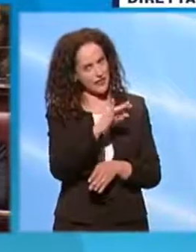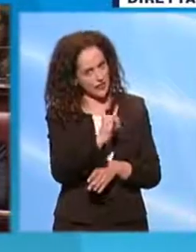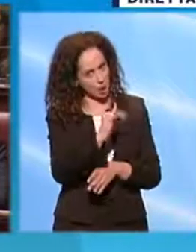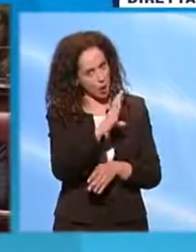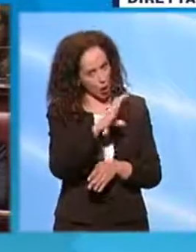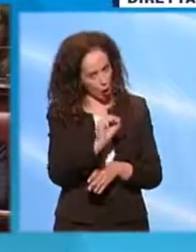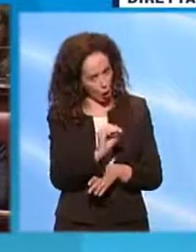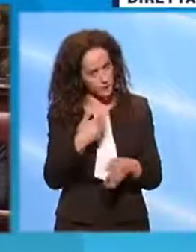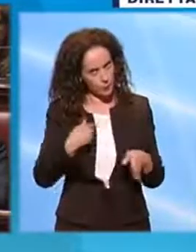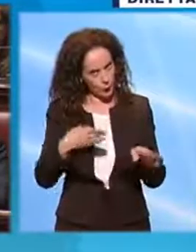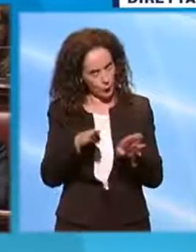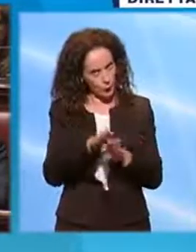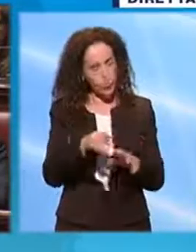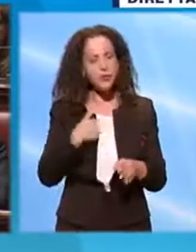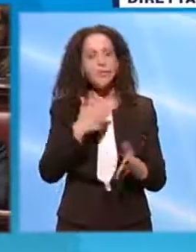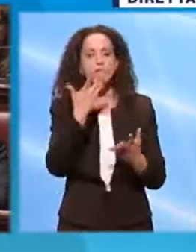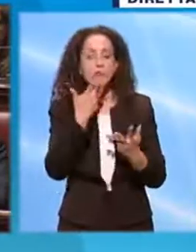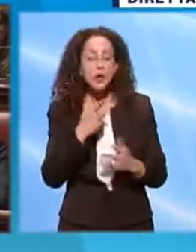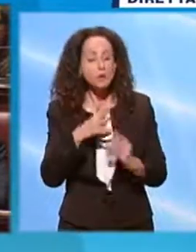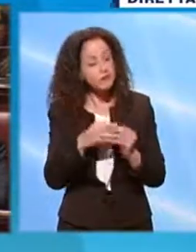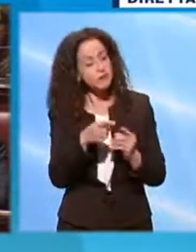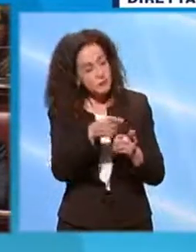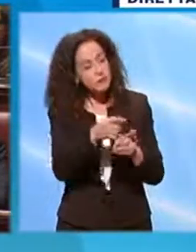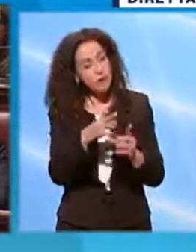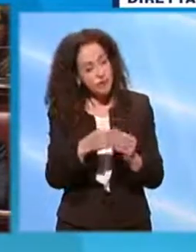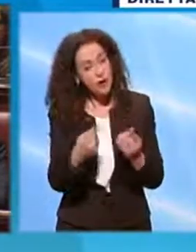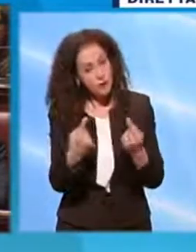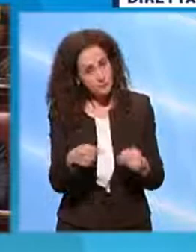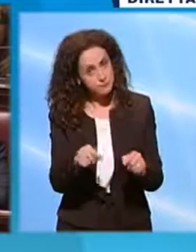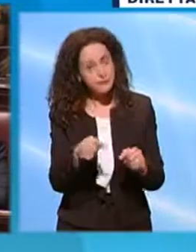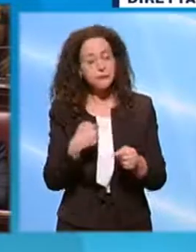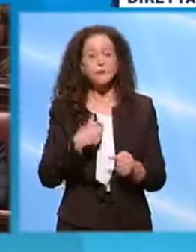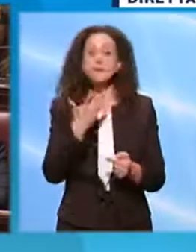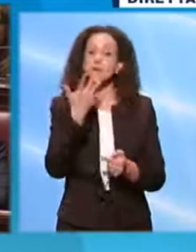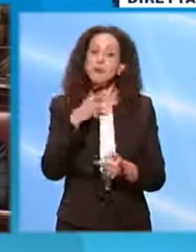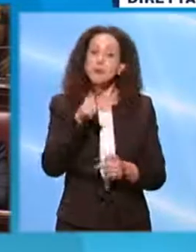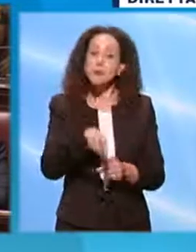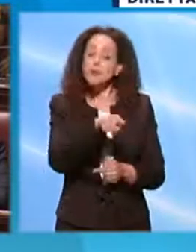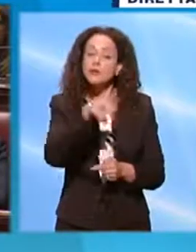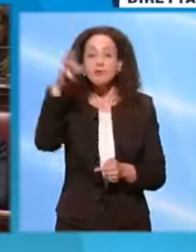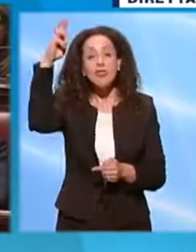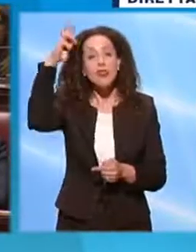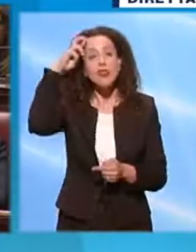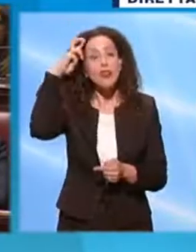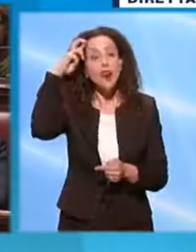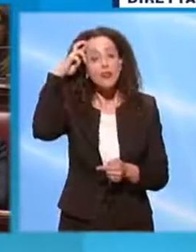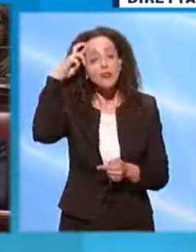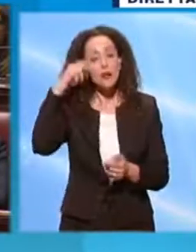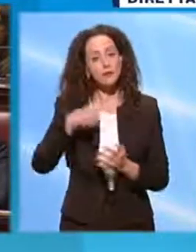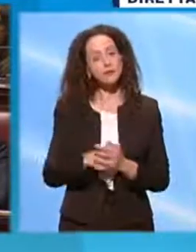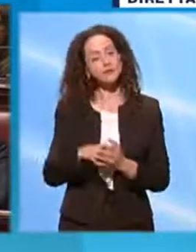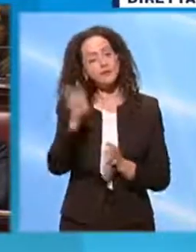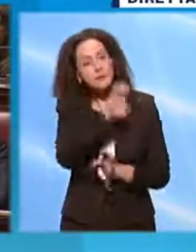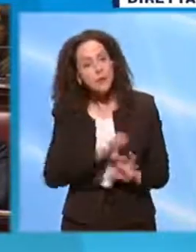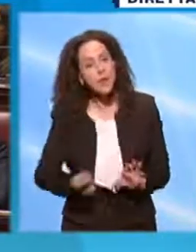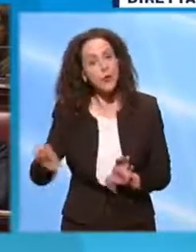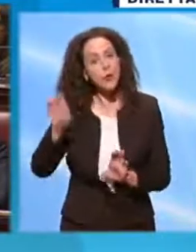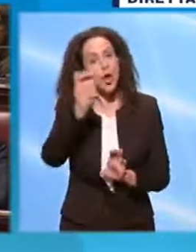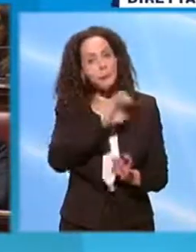Noi vorremmo che facesse questo e vorremmo che ricordasse in Europa